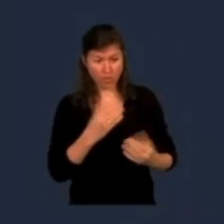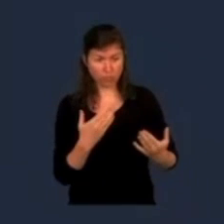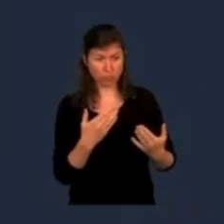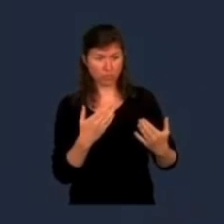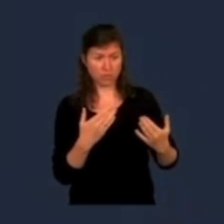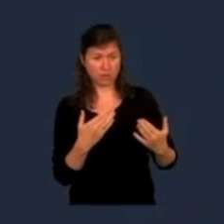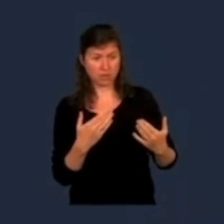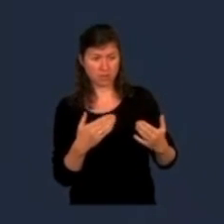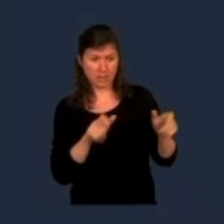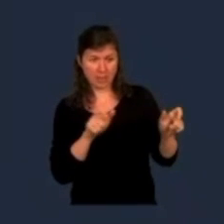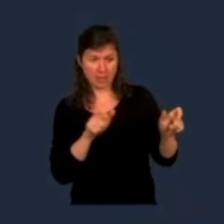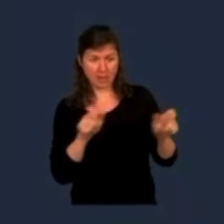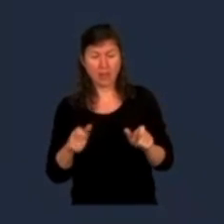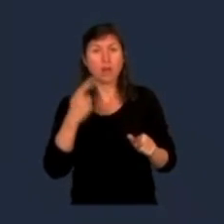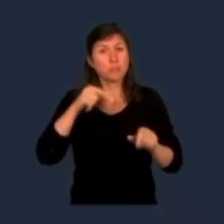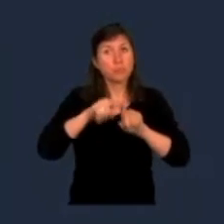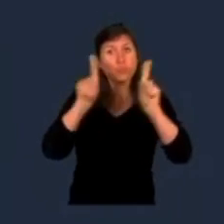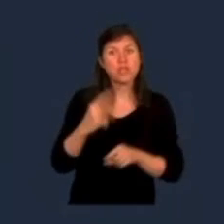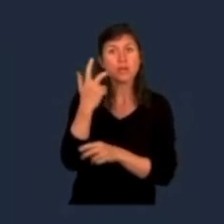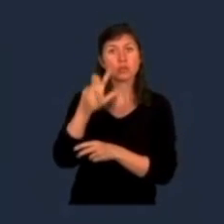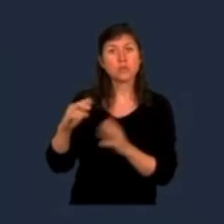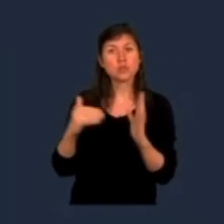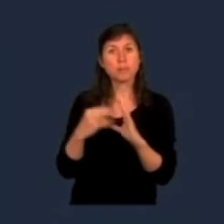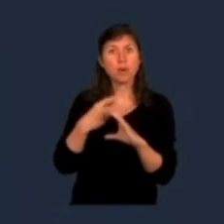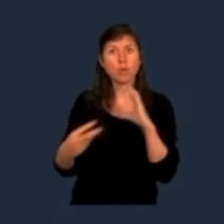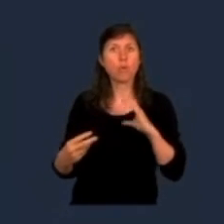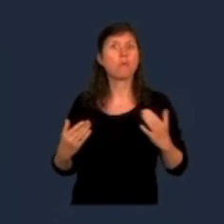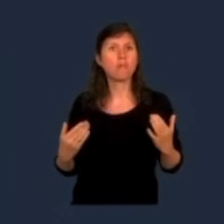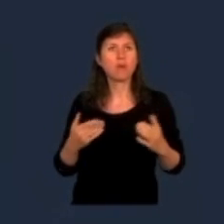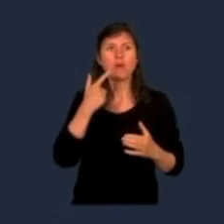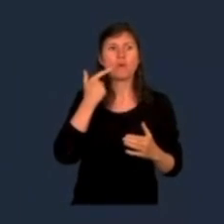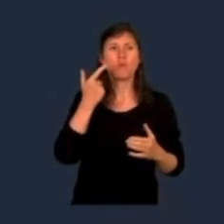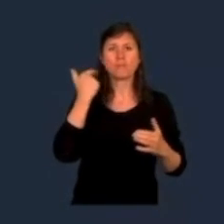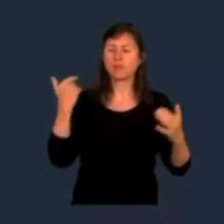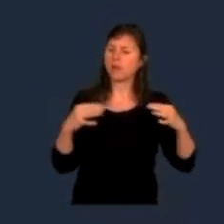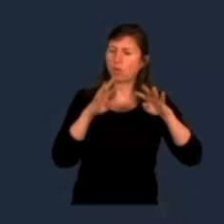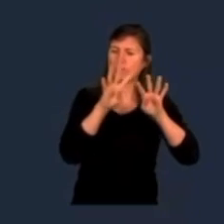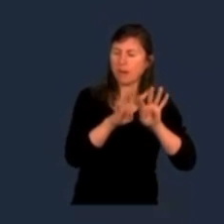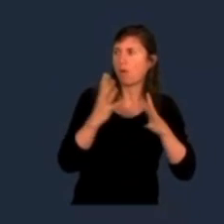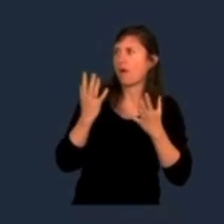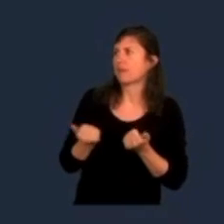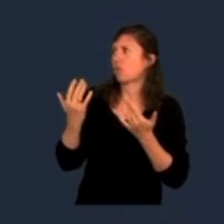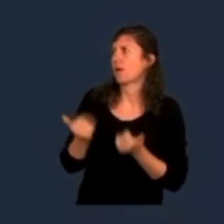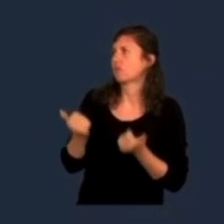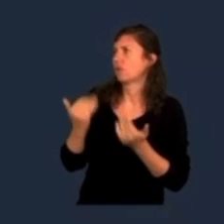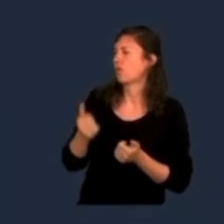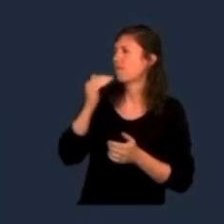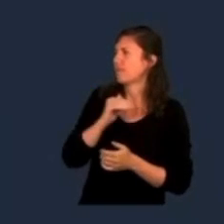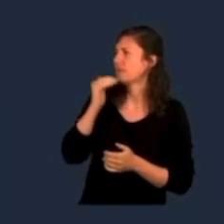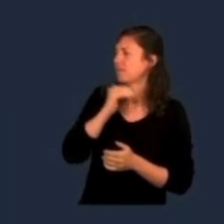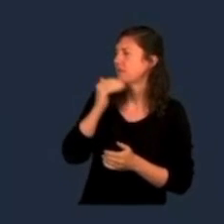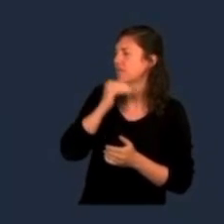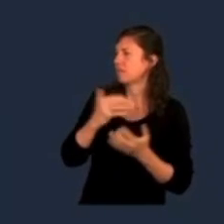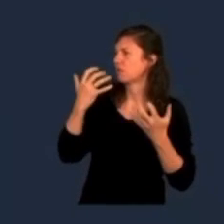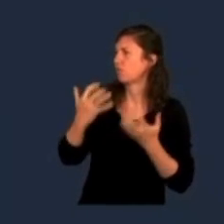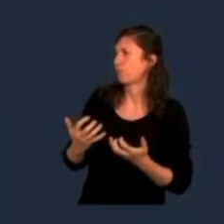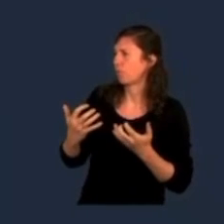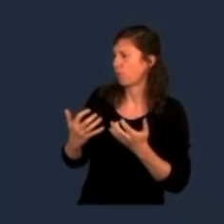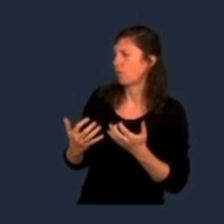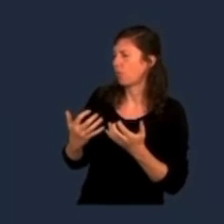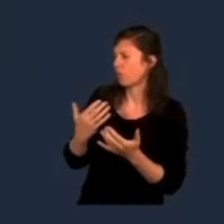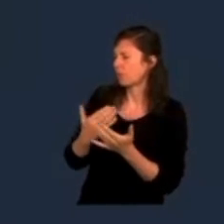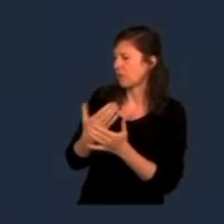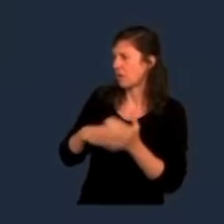coût modique de 300 000 euros. Il est vrai que les Auvergnats et les Rhône-Alpins attendaient cette mesure phare avec une certaine impatience. Vous me connaissez.